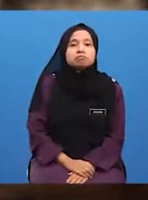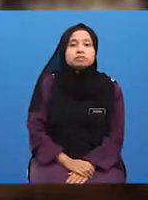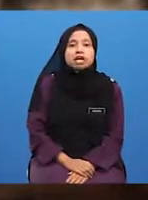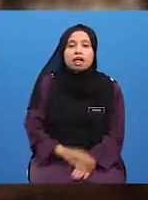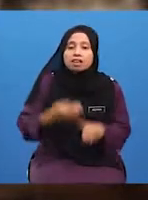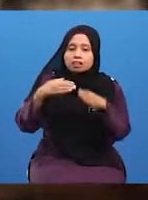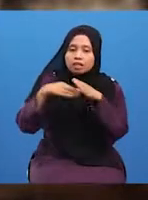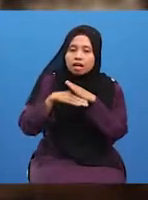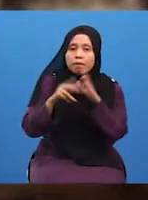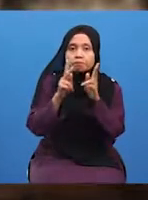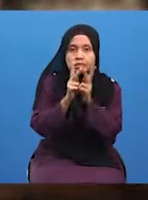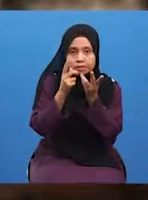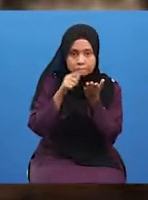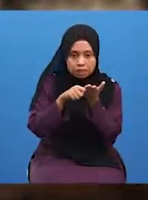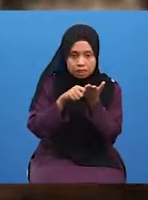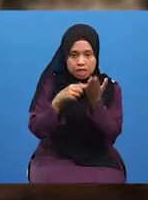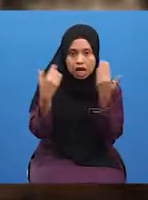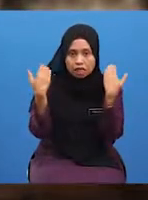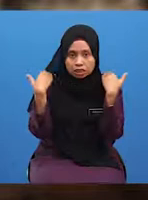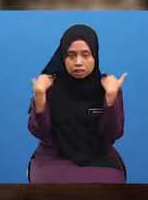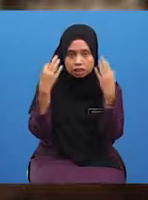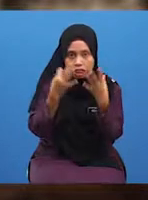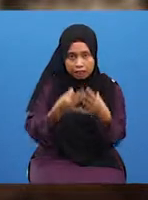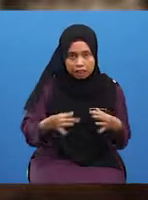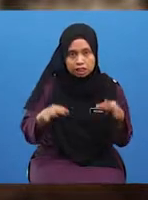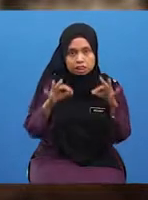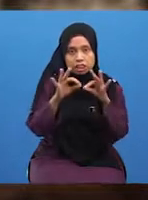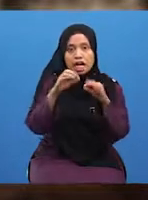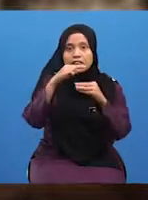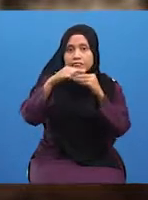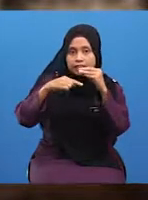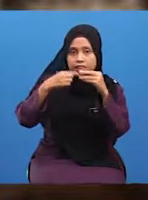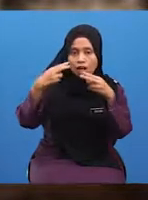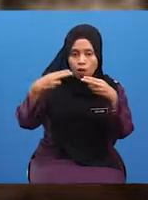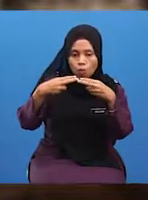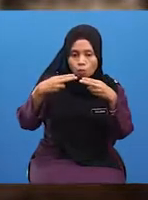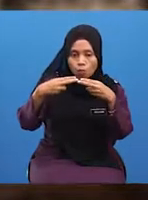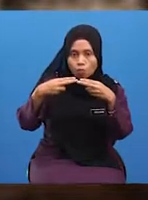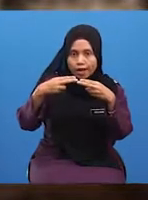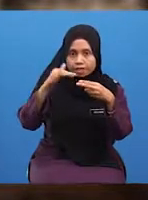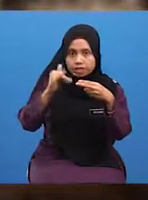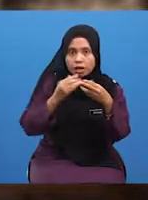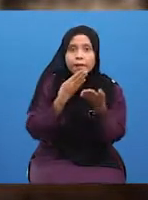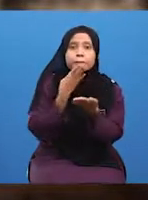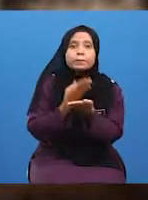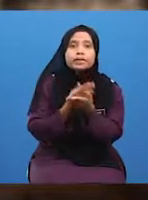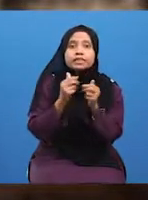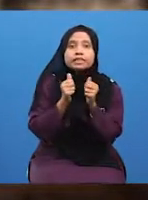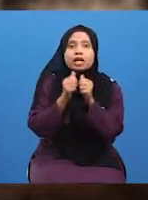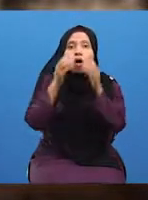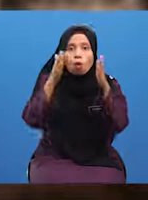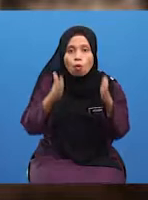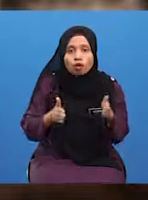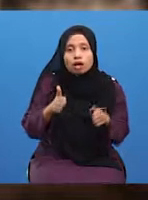di dalam kitab ini turut menceritakan tentang hubungan peribadi dengan orang-orang Yahudi,